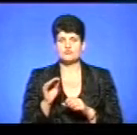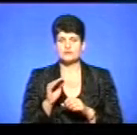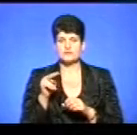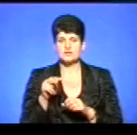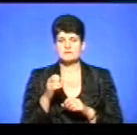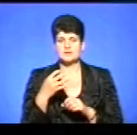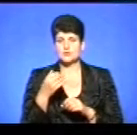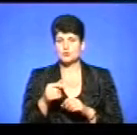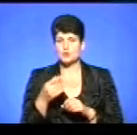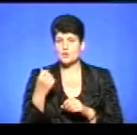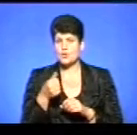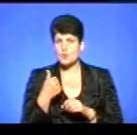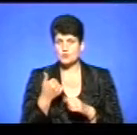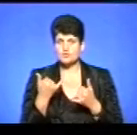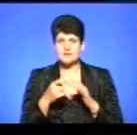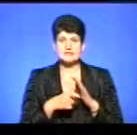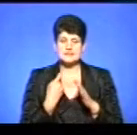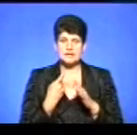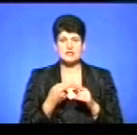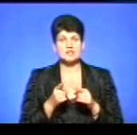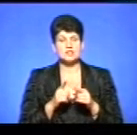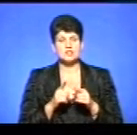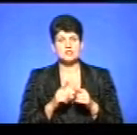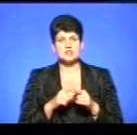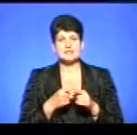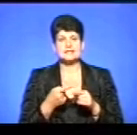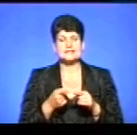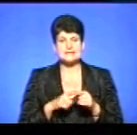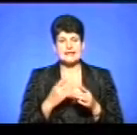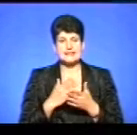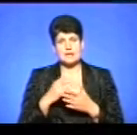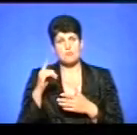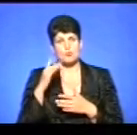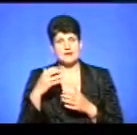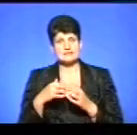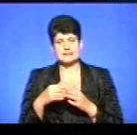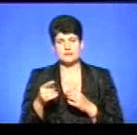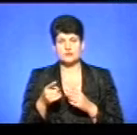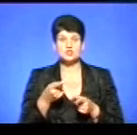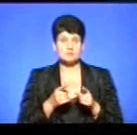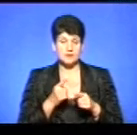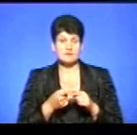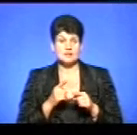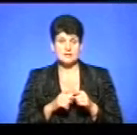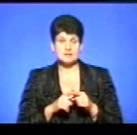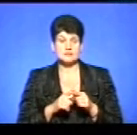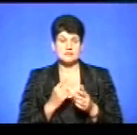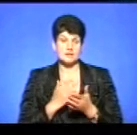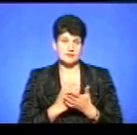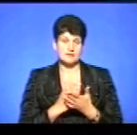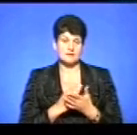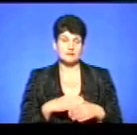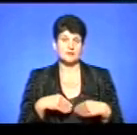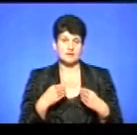року. Сьогодні ми дізнаємося, чи популярні ці колективні звернення серед тернополян, та чи справді цей інструмент налагоджує